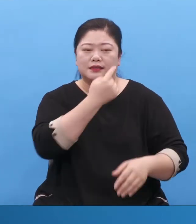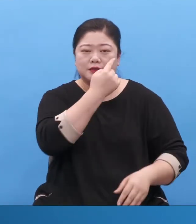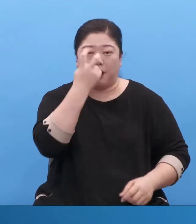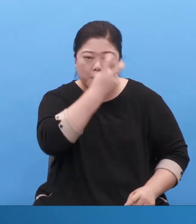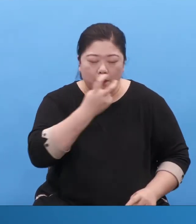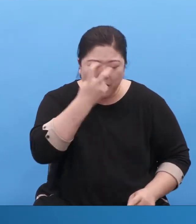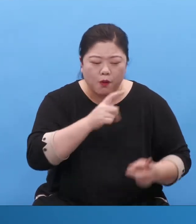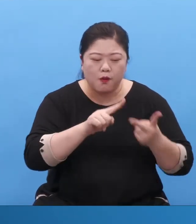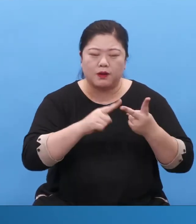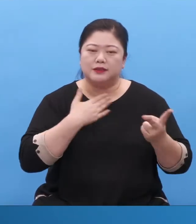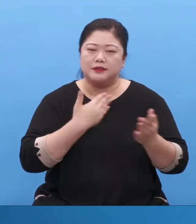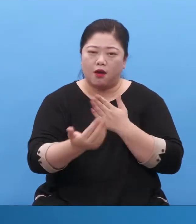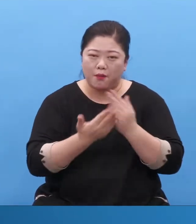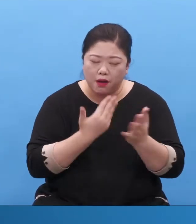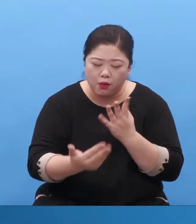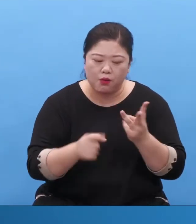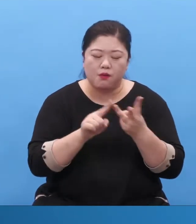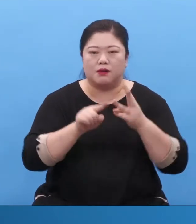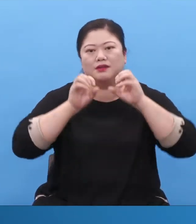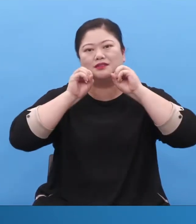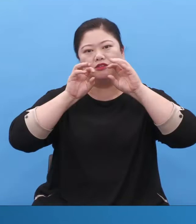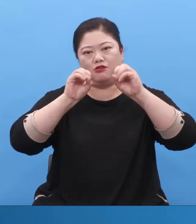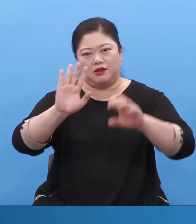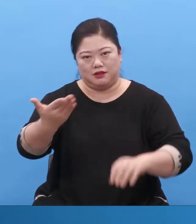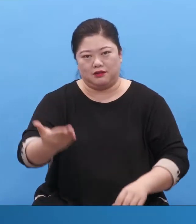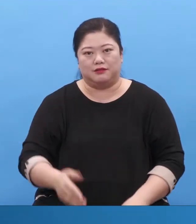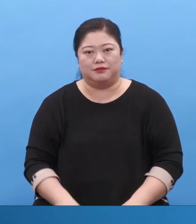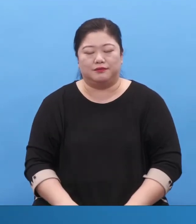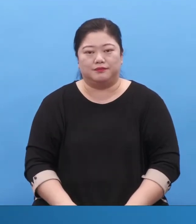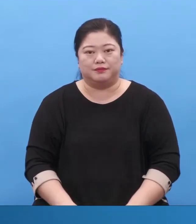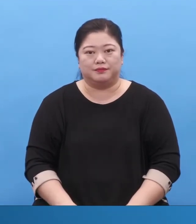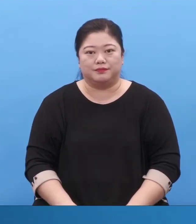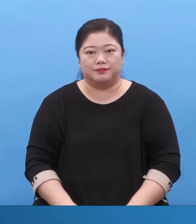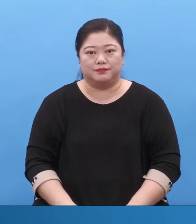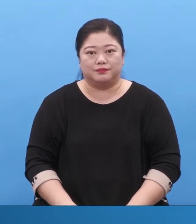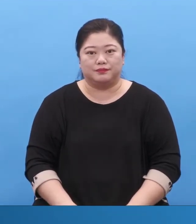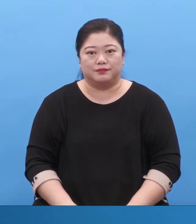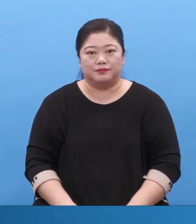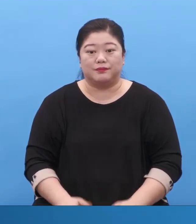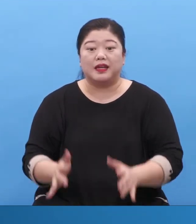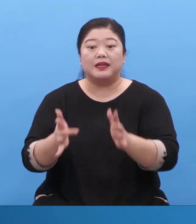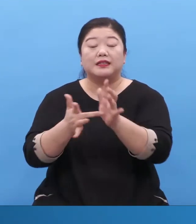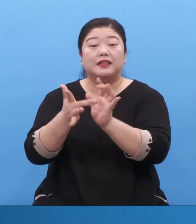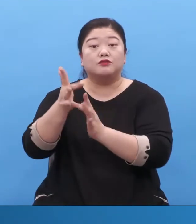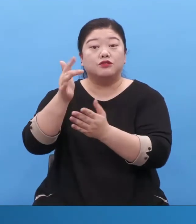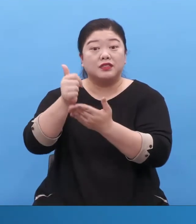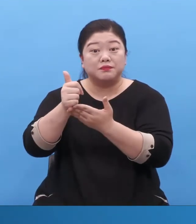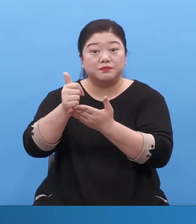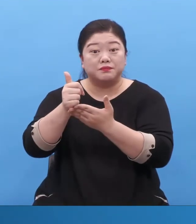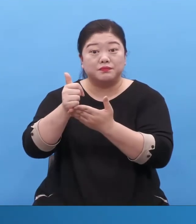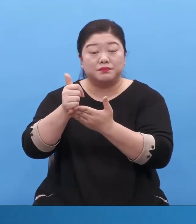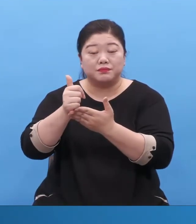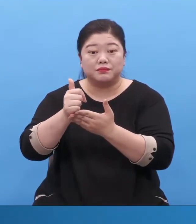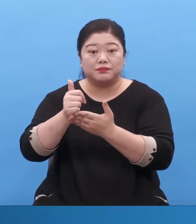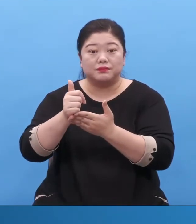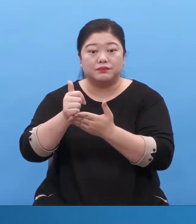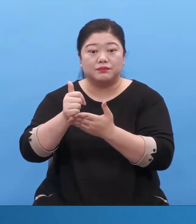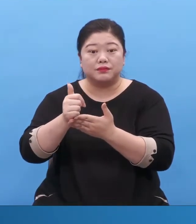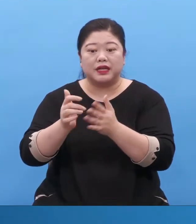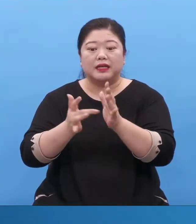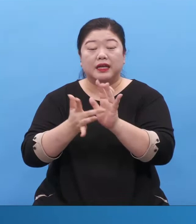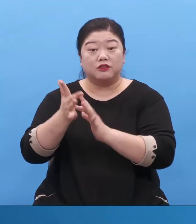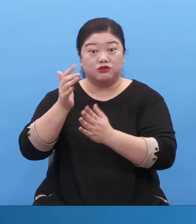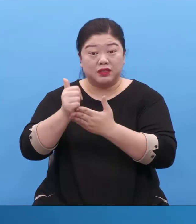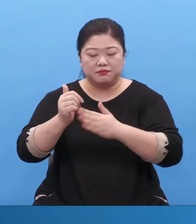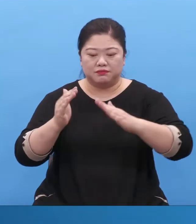뭘 말입니까? 예수님께서 공생에 가르친 거 바꾸고 있잖아요. 그거 바꿔버리면 돼요.